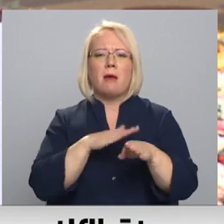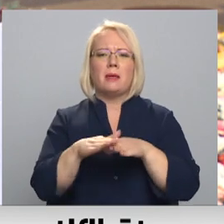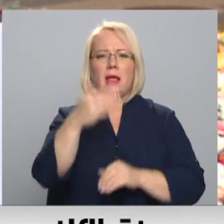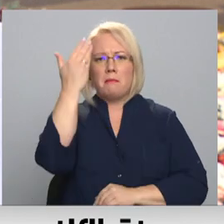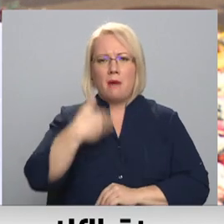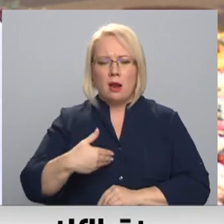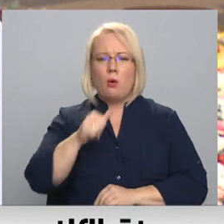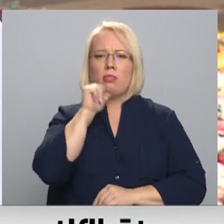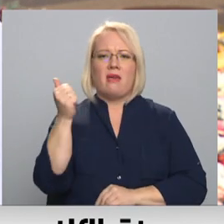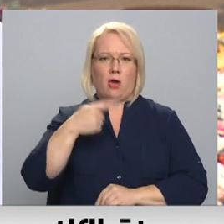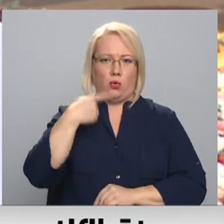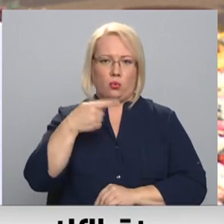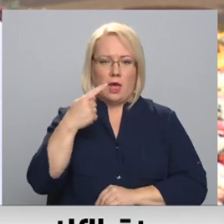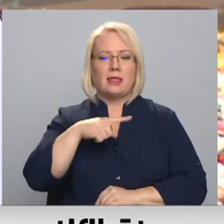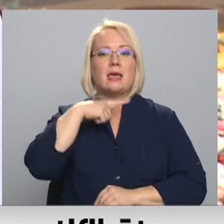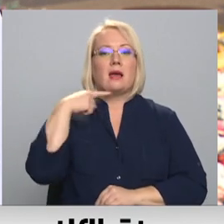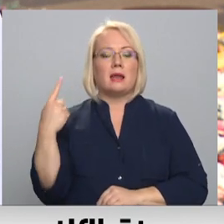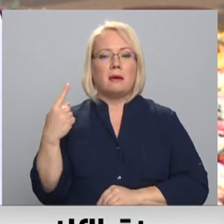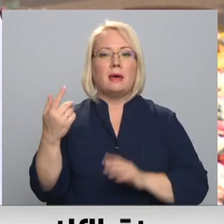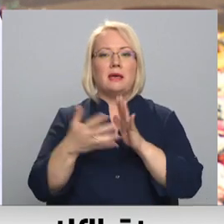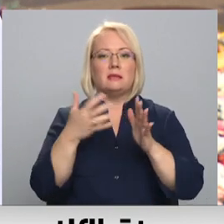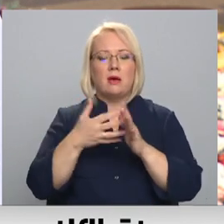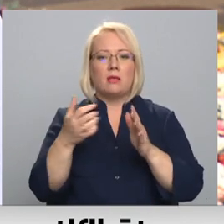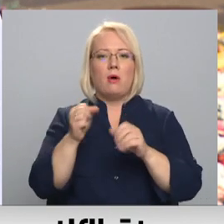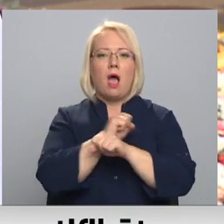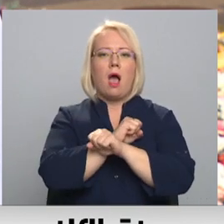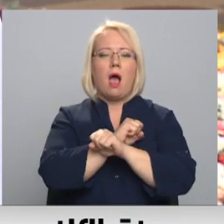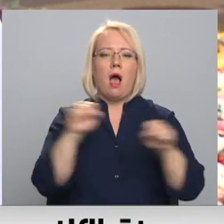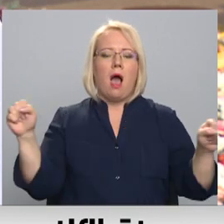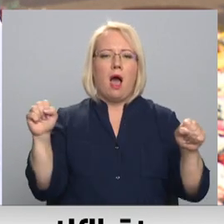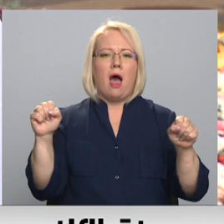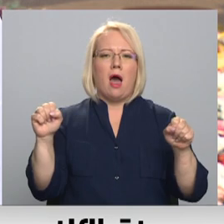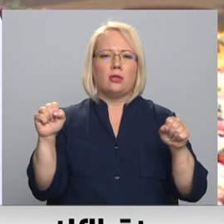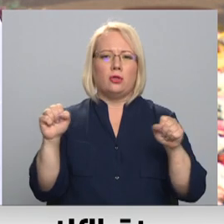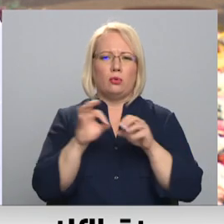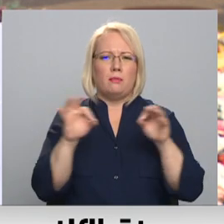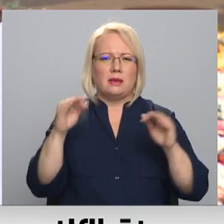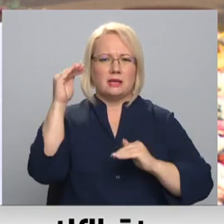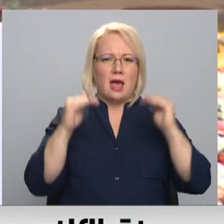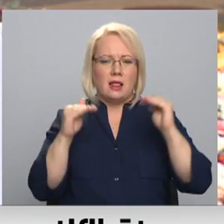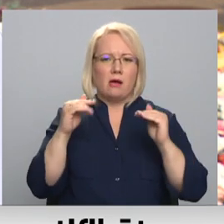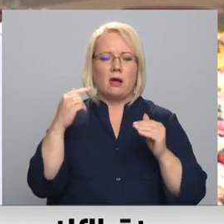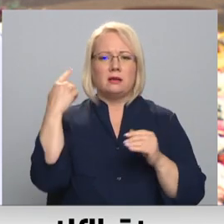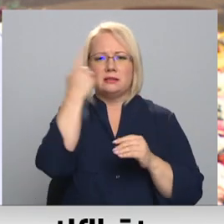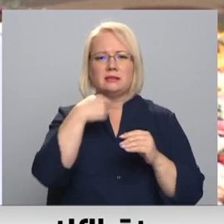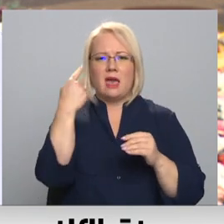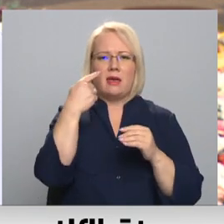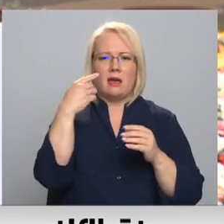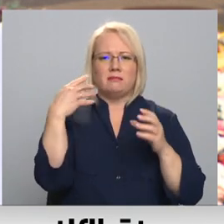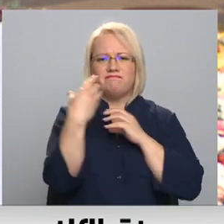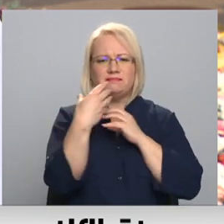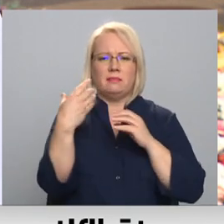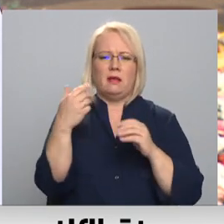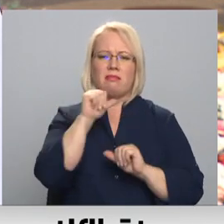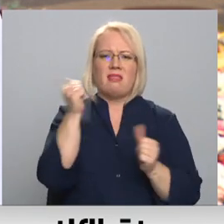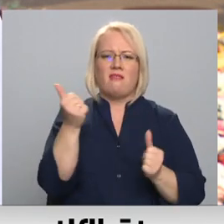runāt. Ja gribi var izmantot šo ātri skalu, ko mēs atkārtoties, sakām, ka šķības seja, nespēja